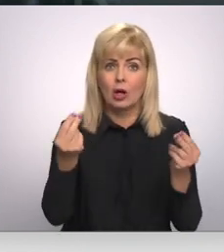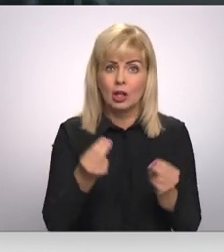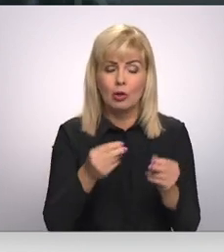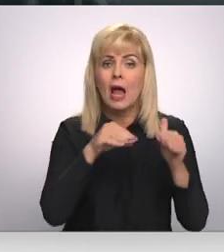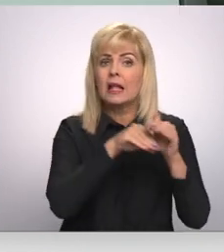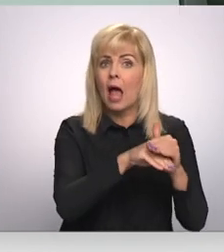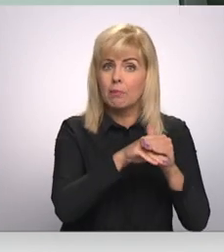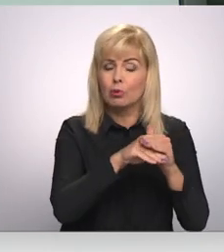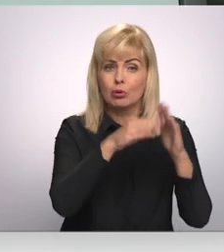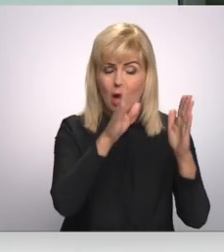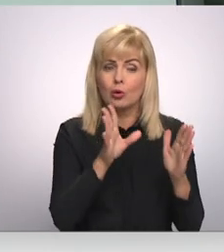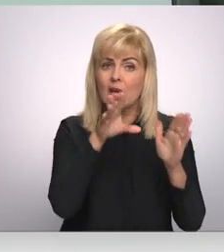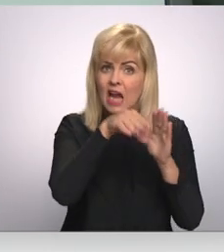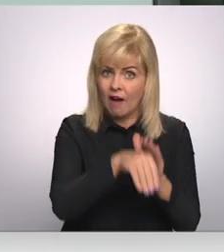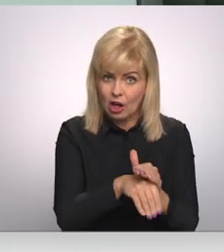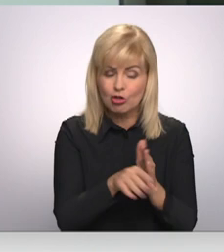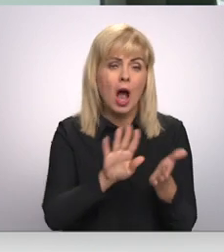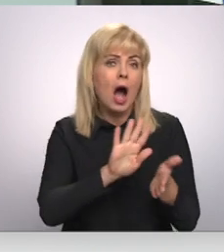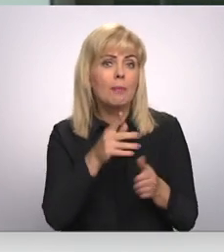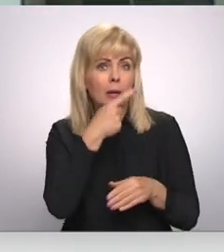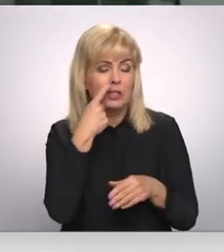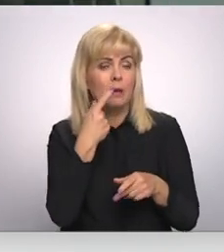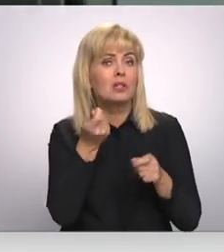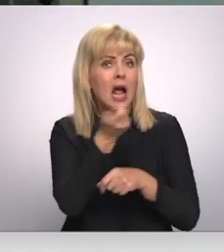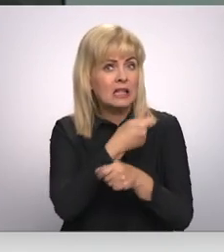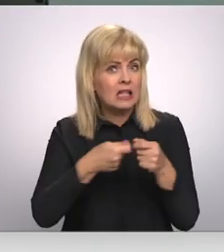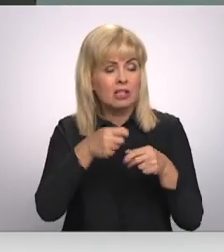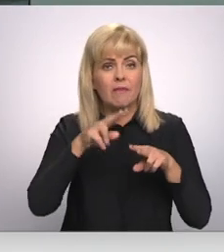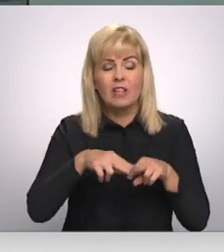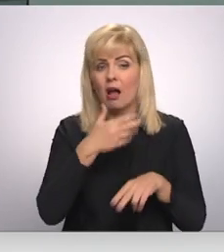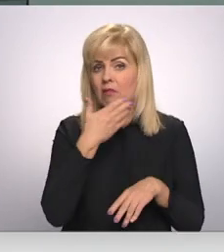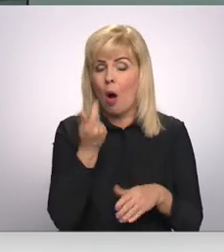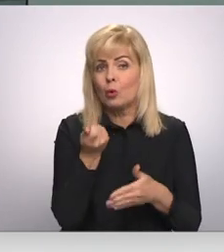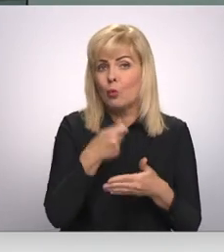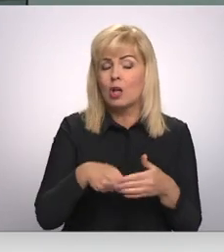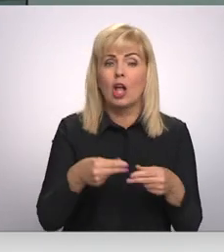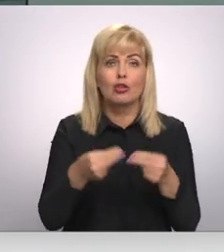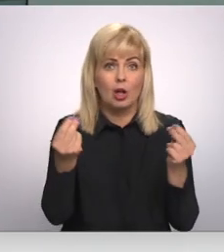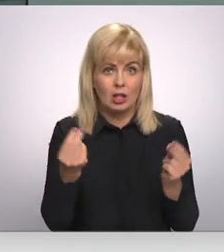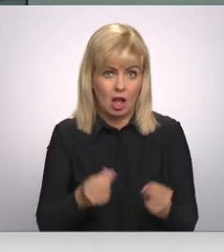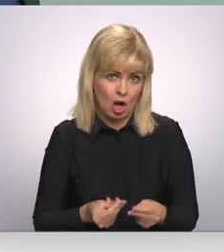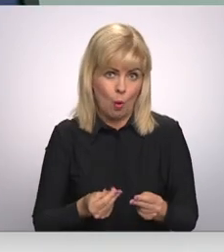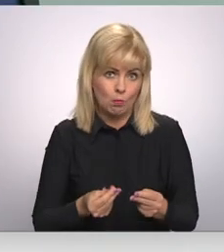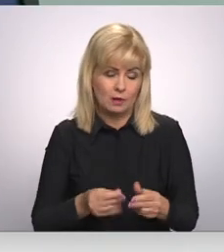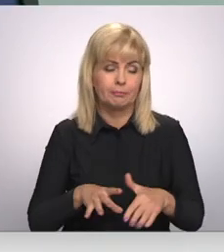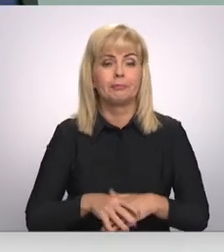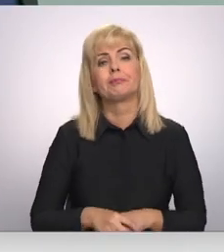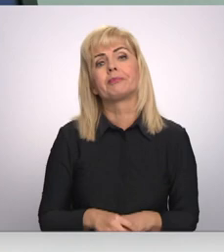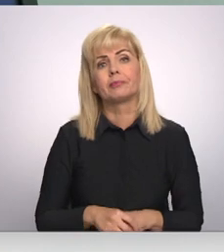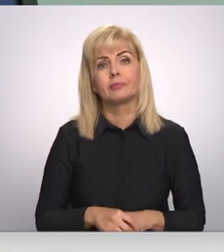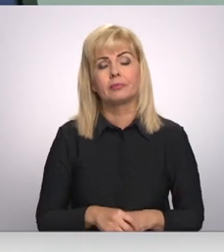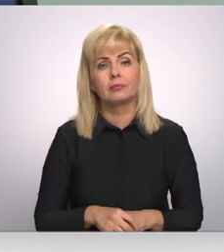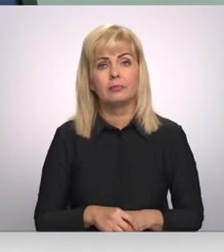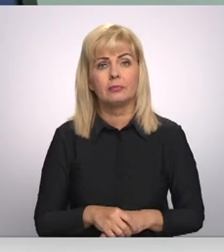depozītas sistēmas ieviešanu. Pašlaik apmēram 100 tirzniecības vietas vēl nav noslēguši šādu līgumu. Dāvids Fredenfels, Māris Jurgensons,